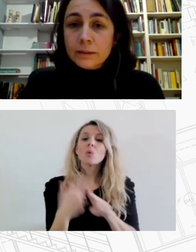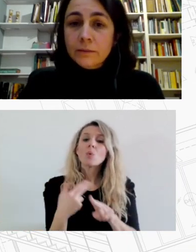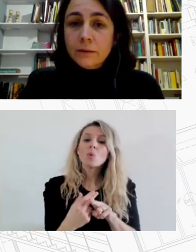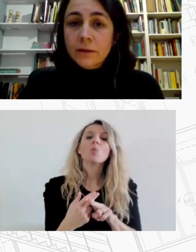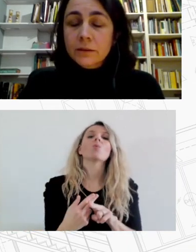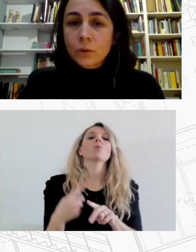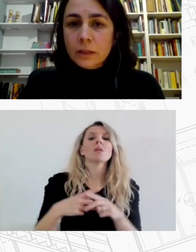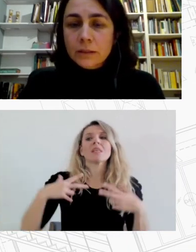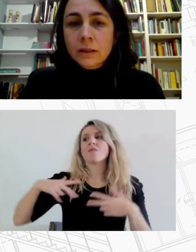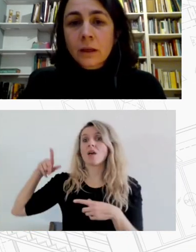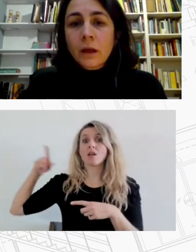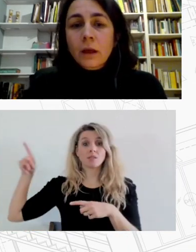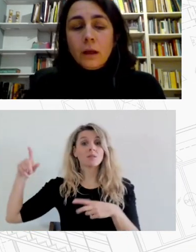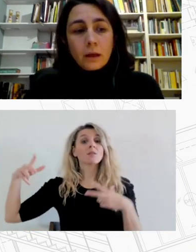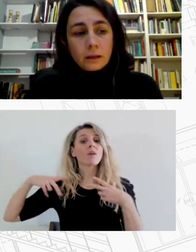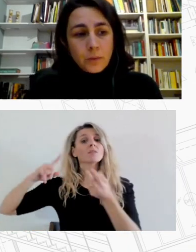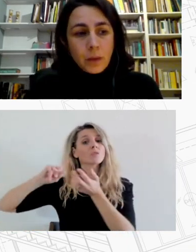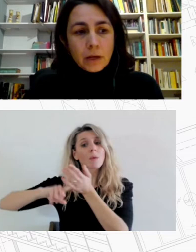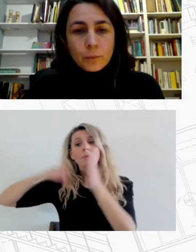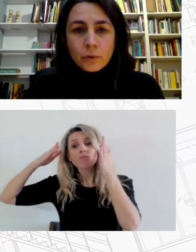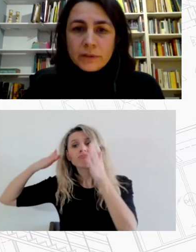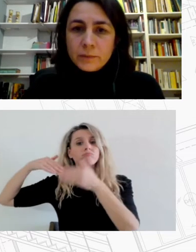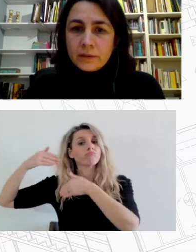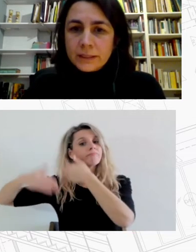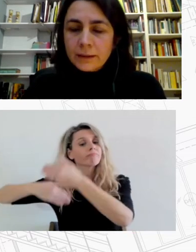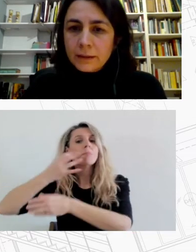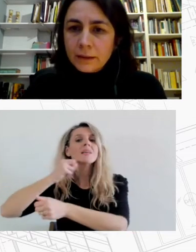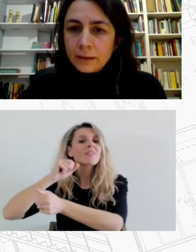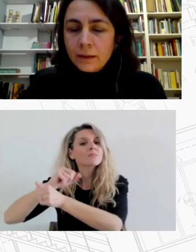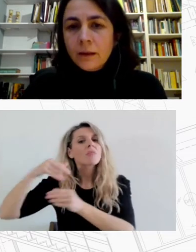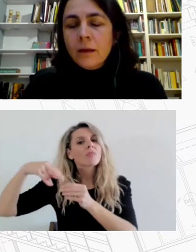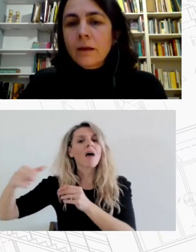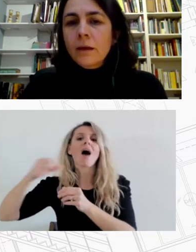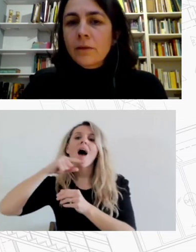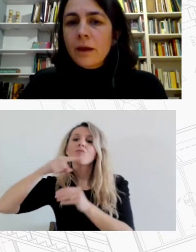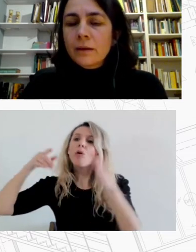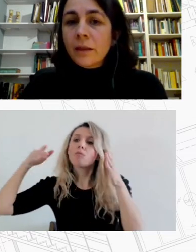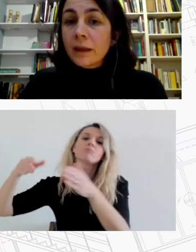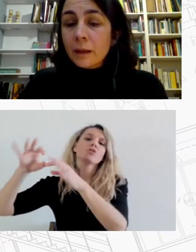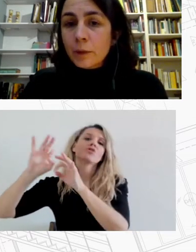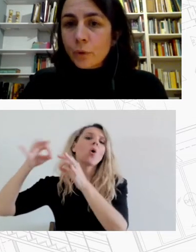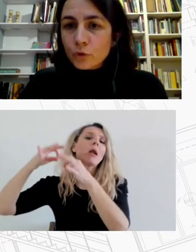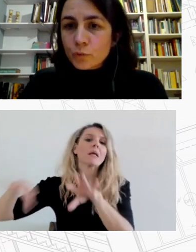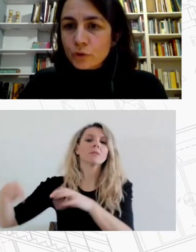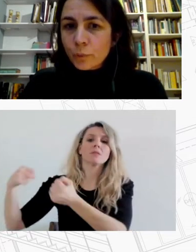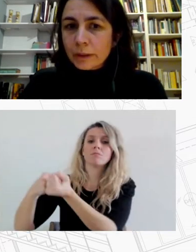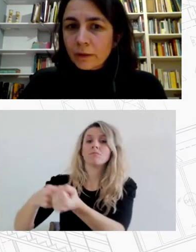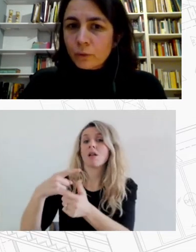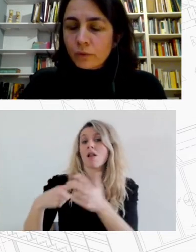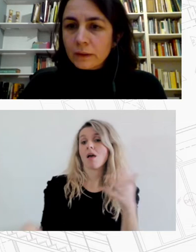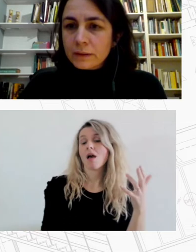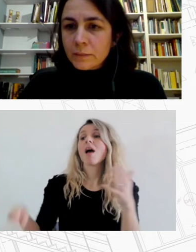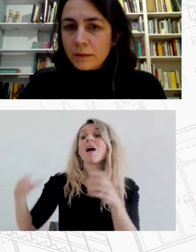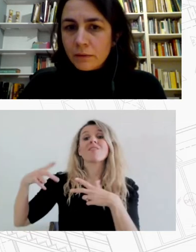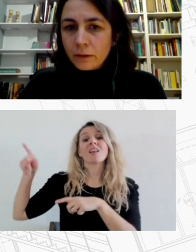πολιτικής και βέβαια θα συντονίσει και μια μακροπρόθεσμη στρατηγική θα αναδιανύμει πόρους προς την τοπική